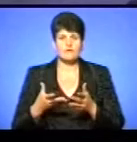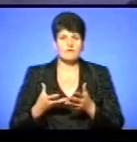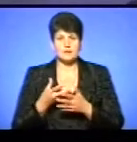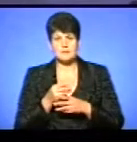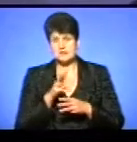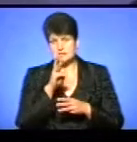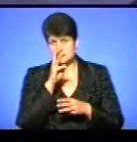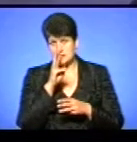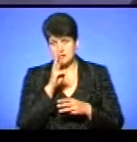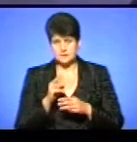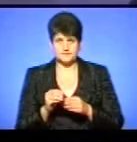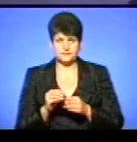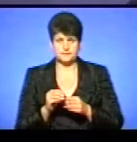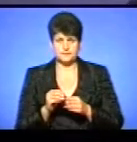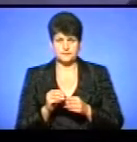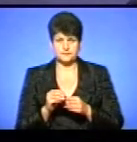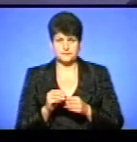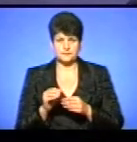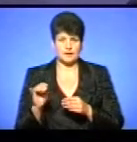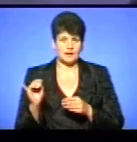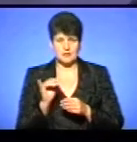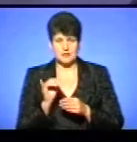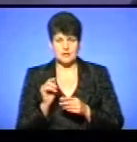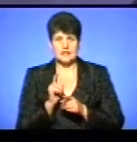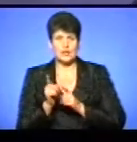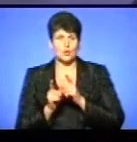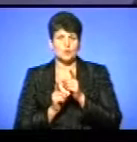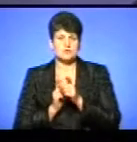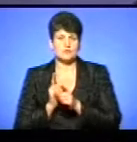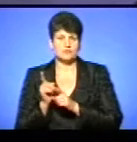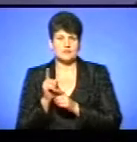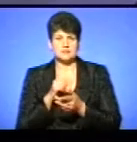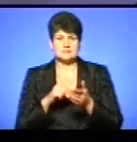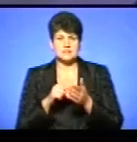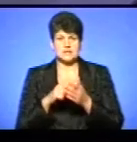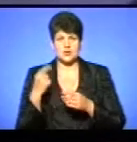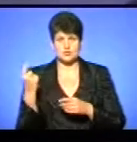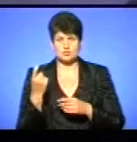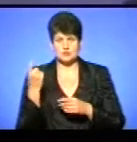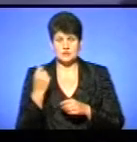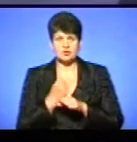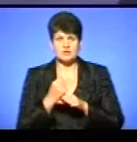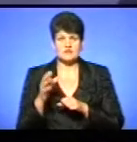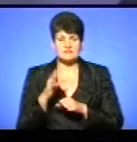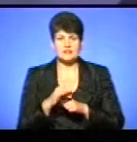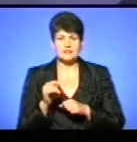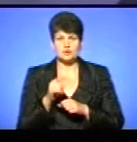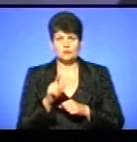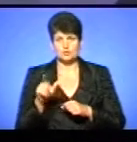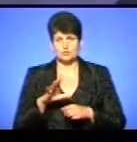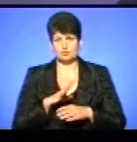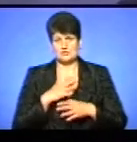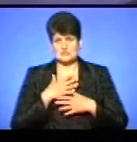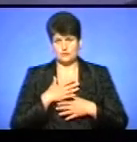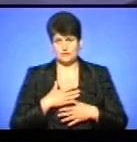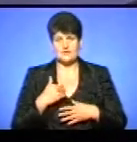заробітні плати і реконструювати міське господарство і робити все для того, щоб люди були задоволені.